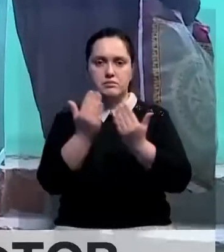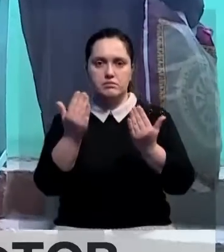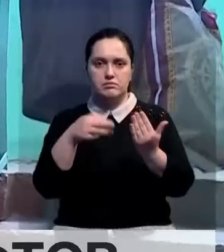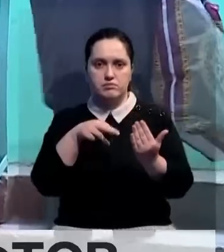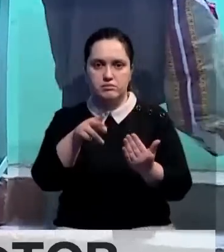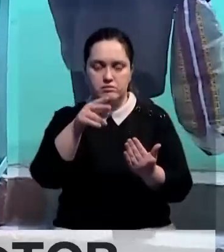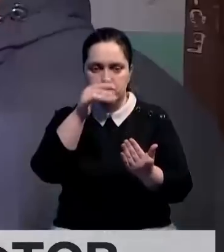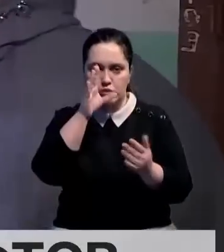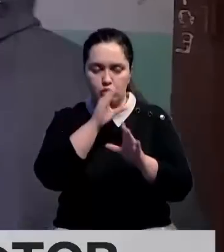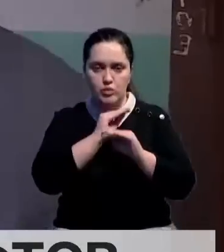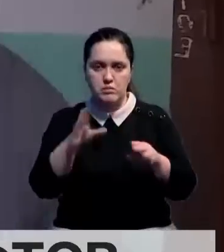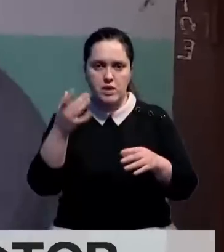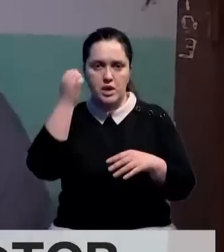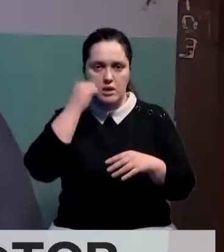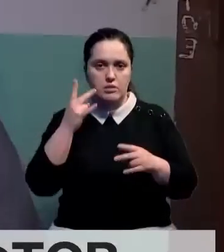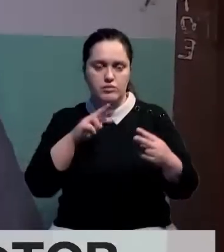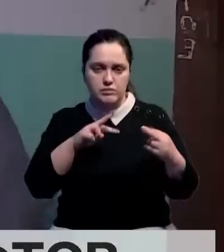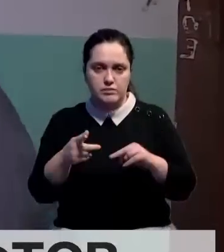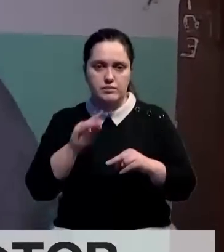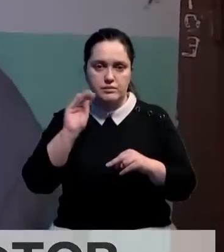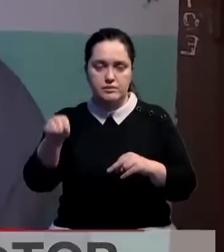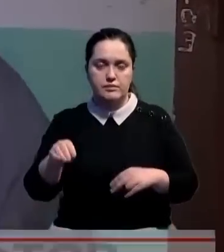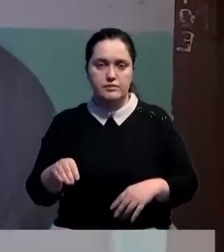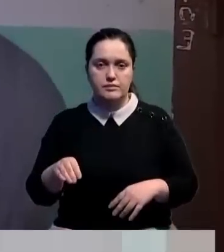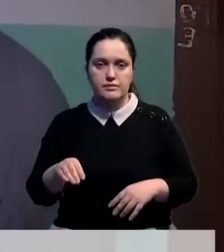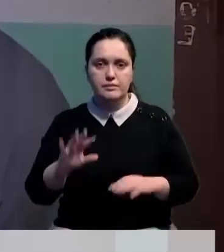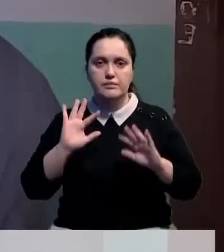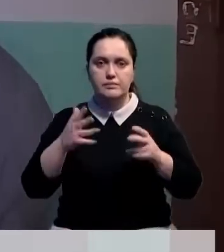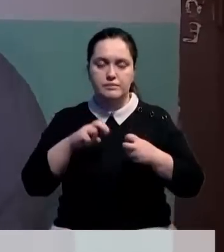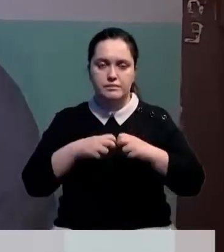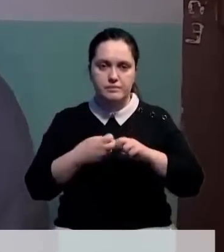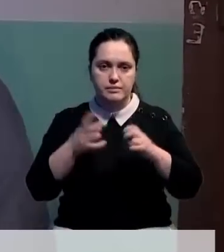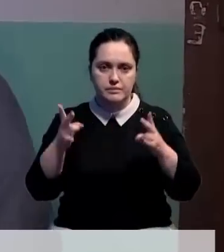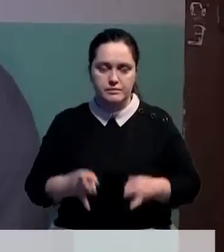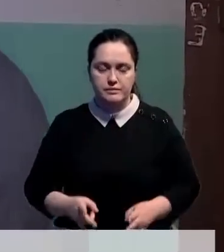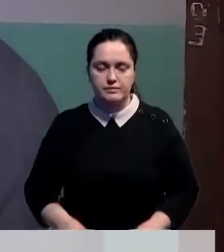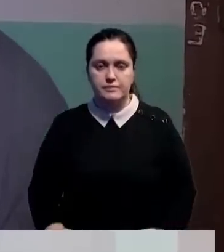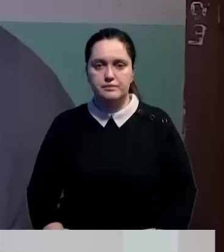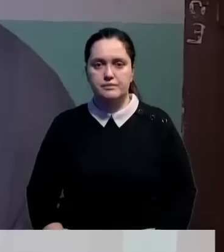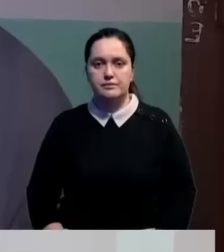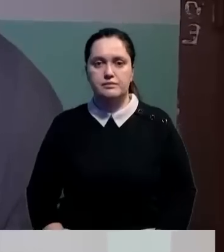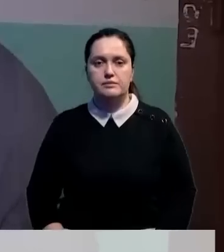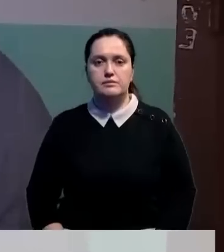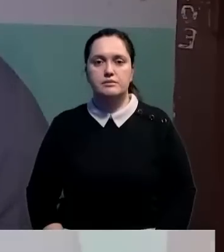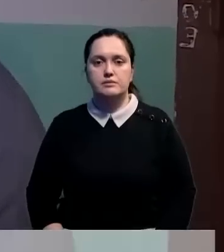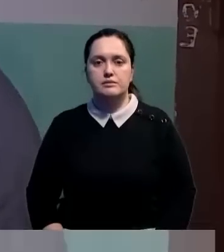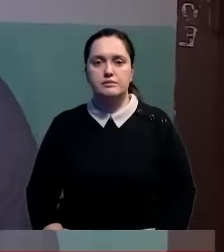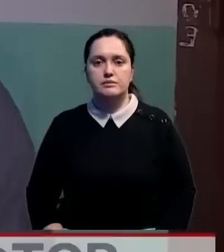уже старый лифт. Наверное, лучше бы его заменить, пока бы не случились какие-то проблемы. Часто выходит?